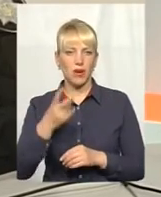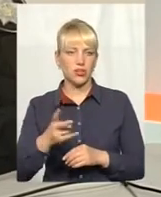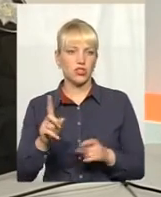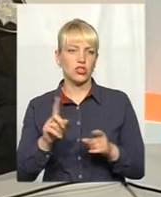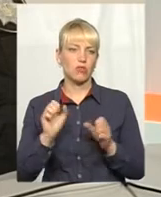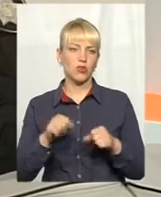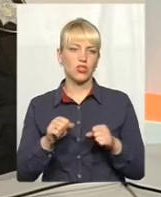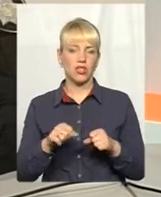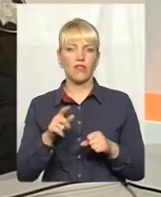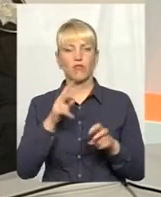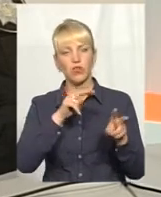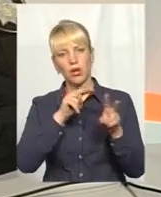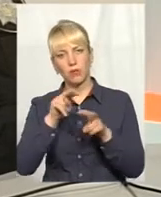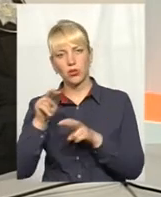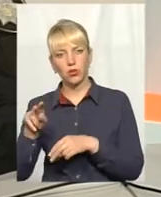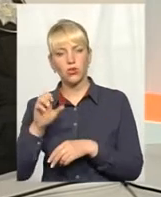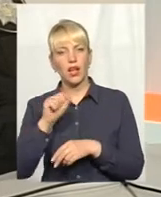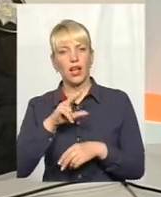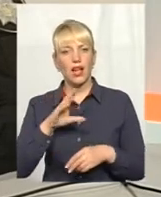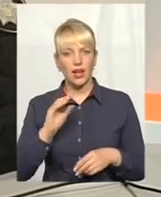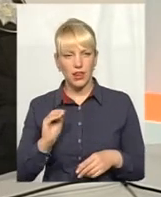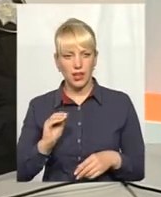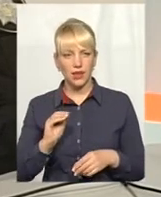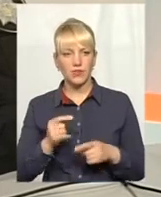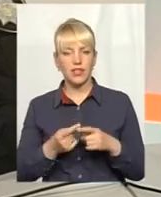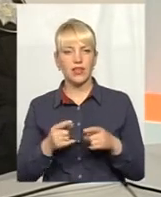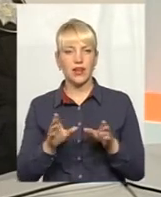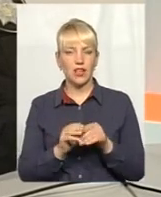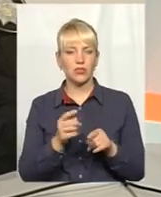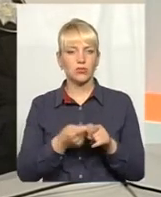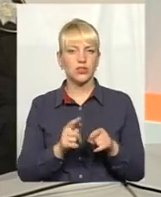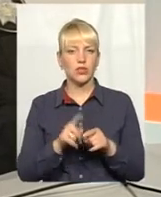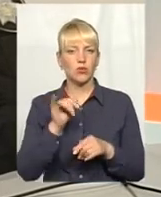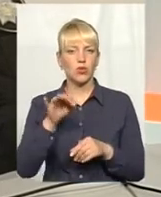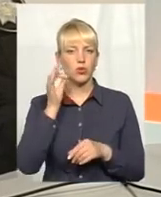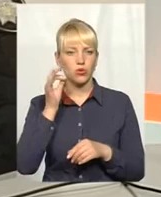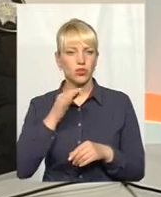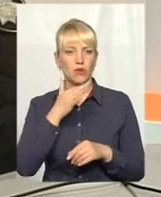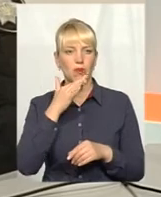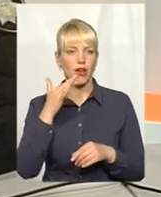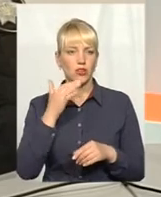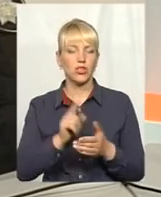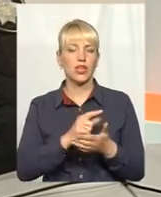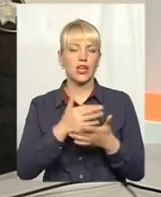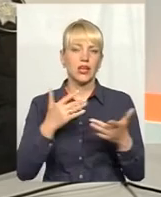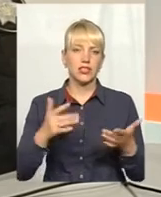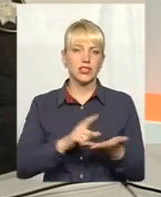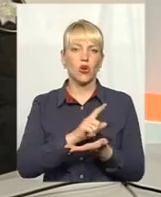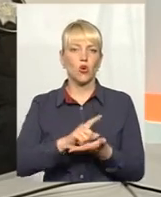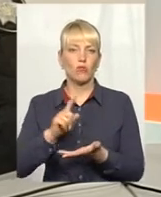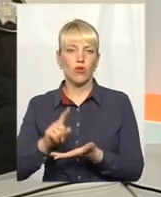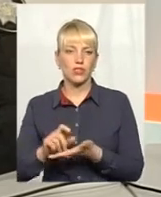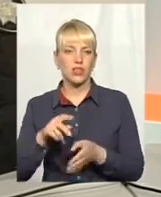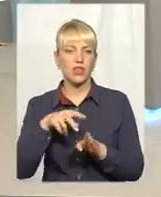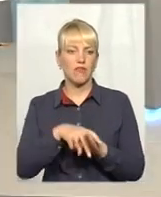можливо, вони патрулюють, але разом з цим в них досить багато різних обов'язків і також велике